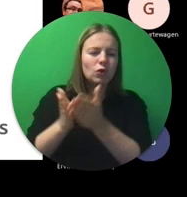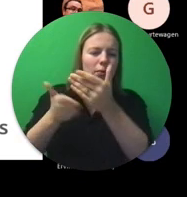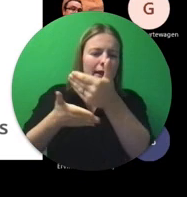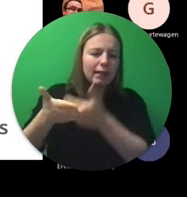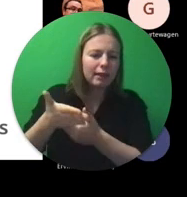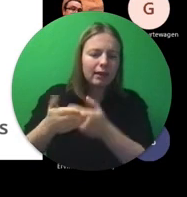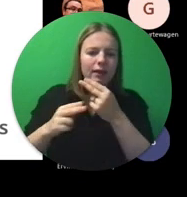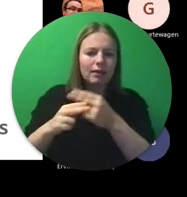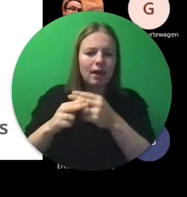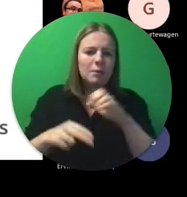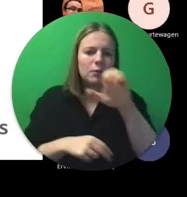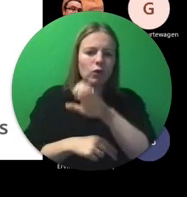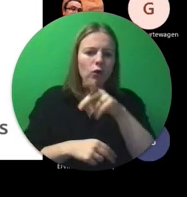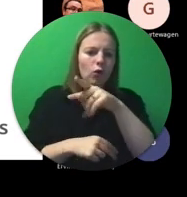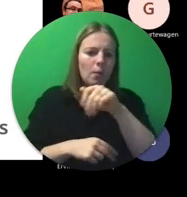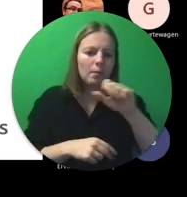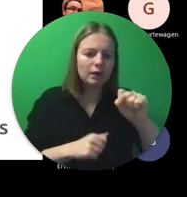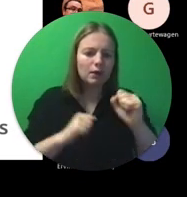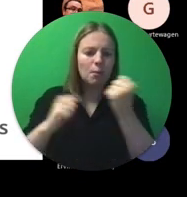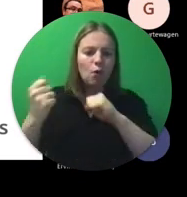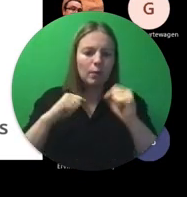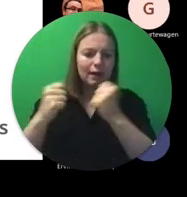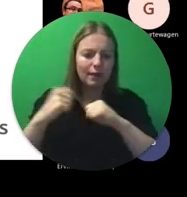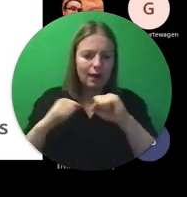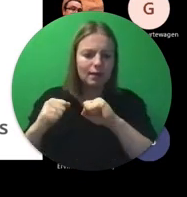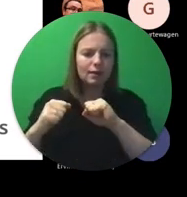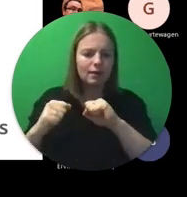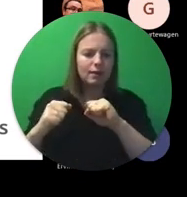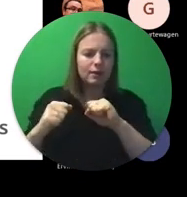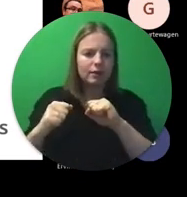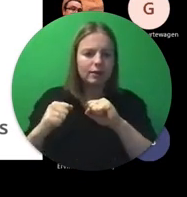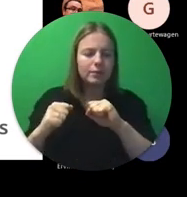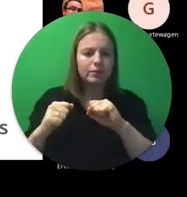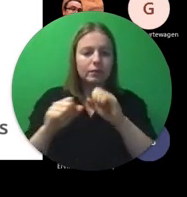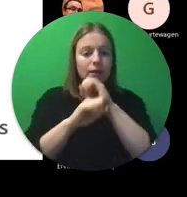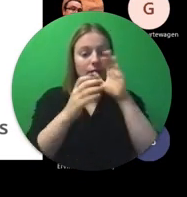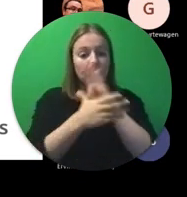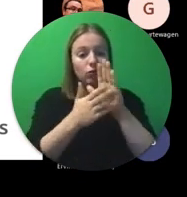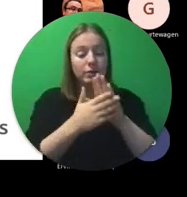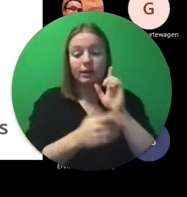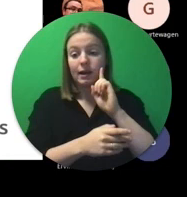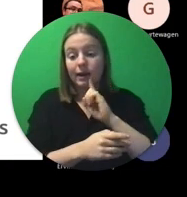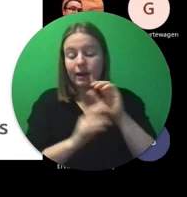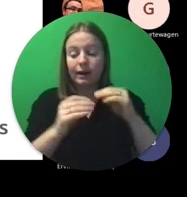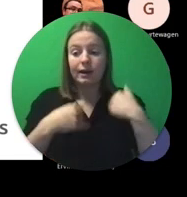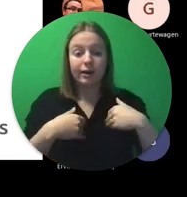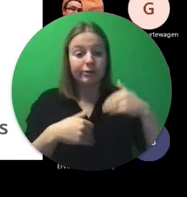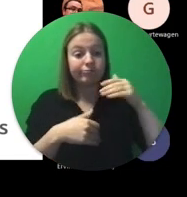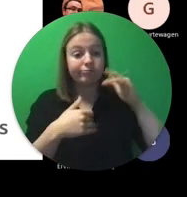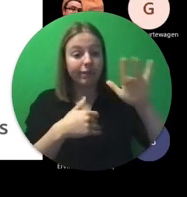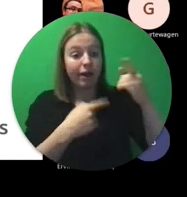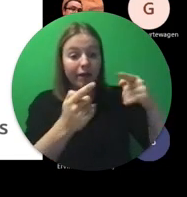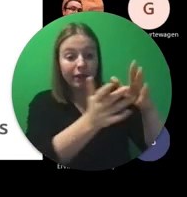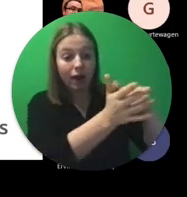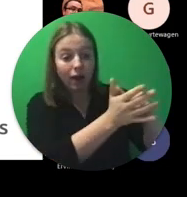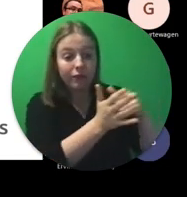Mobiliteit. Daarin kan je, als je mobiliteit hebt met leerlingen, met leerkrachten,